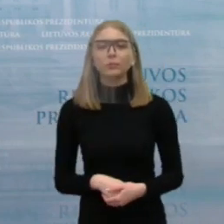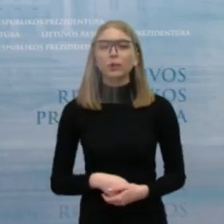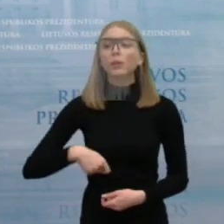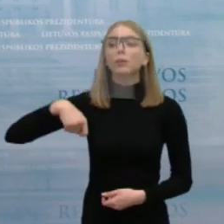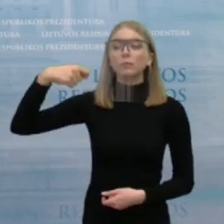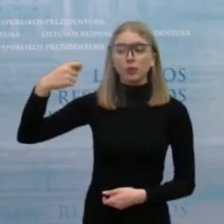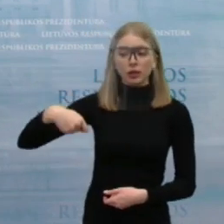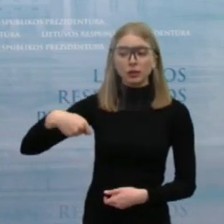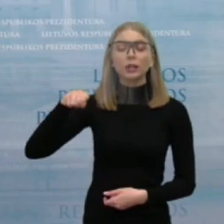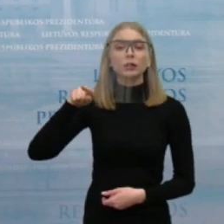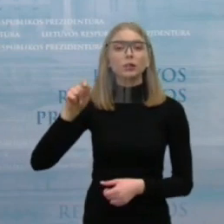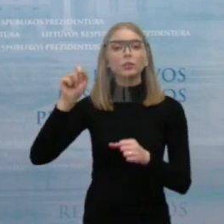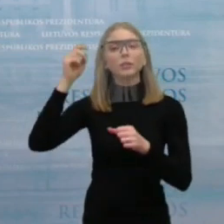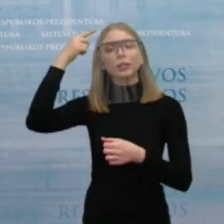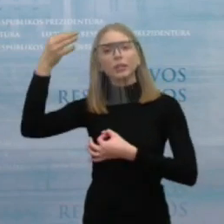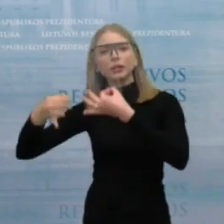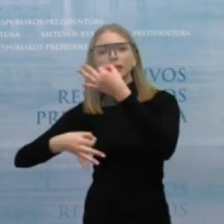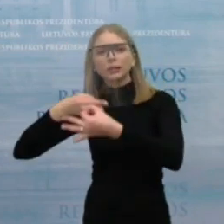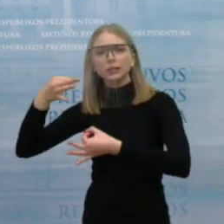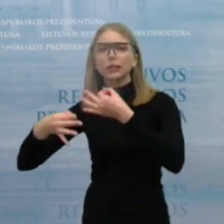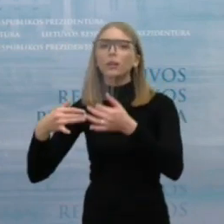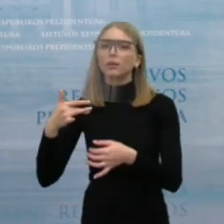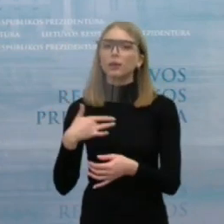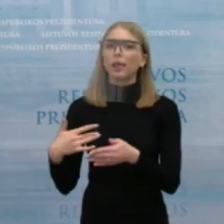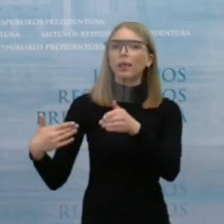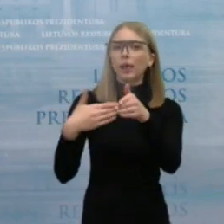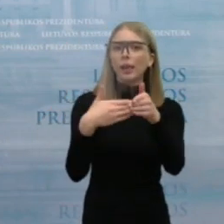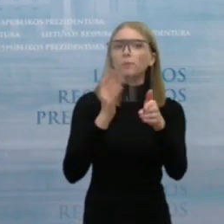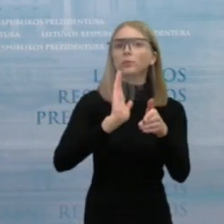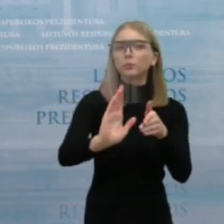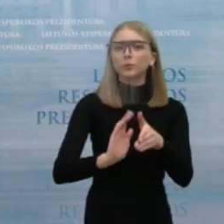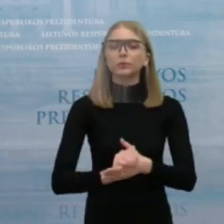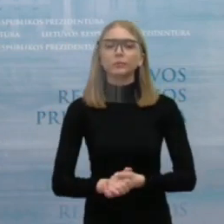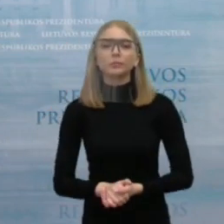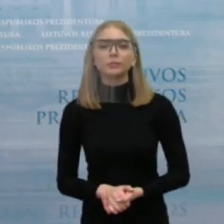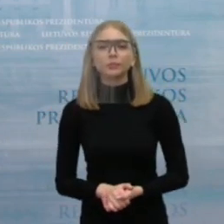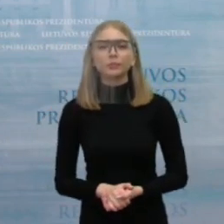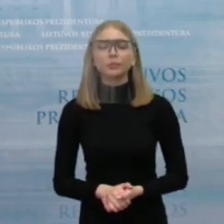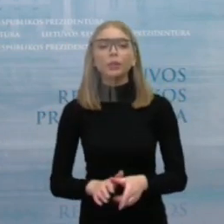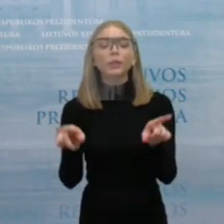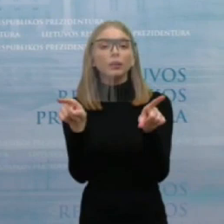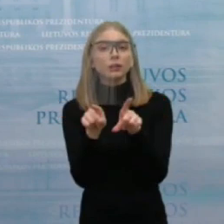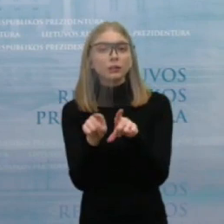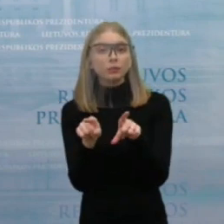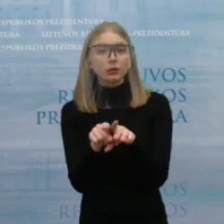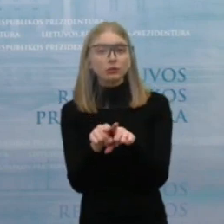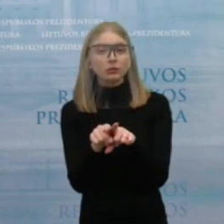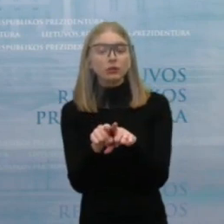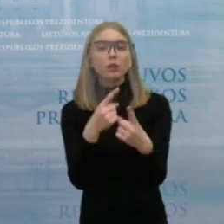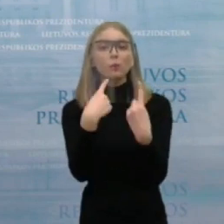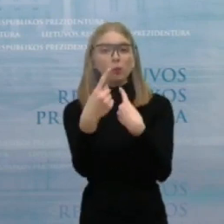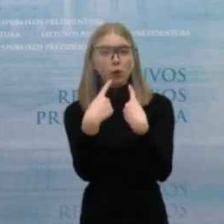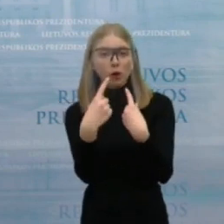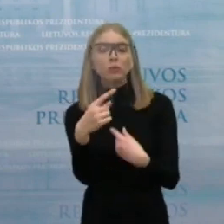svarstytų patronuoti tokiam procesui. Taip pat kalbėjom apie tai, kad